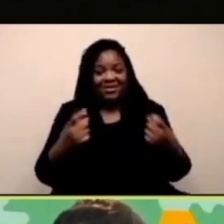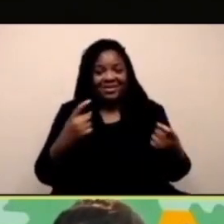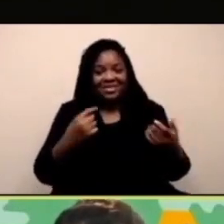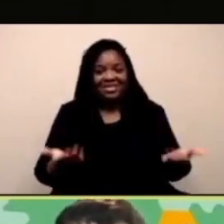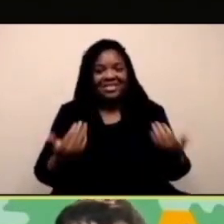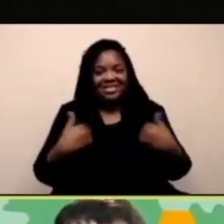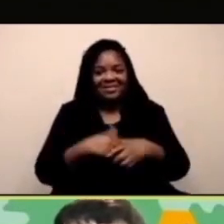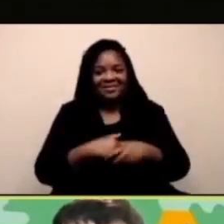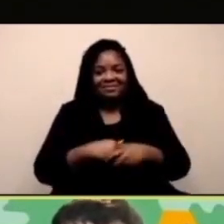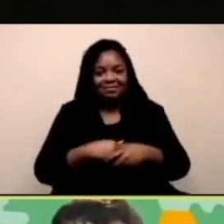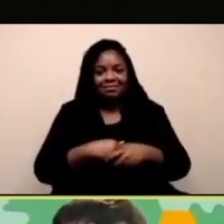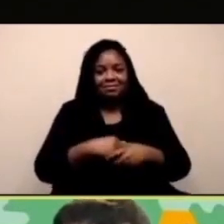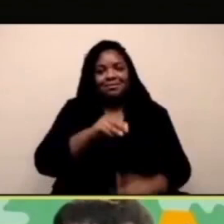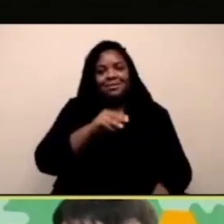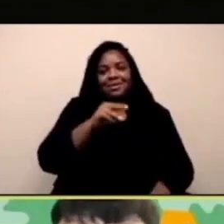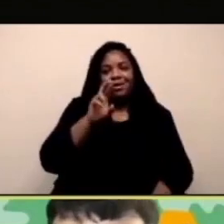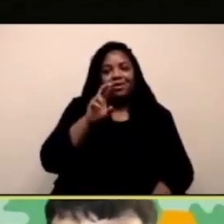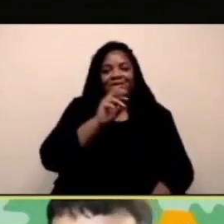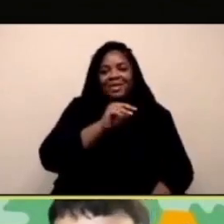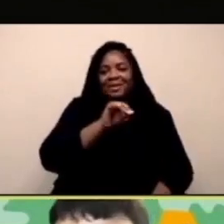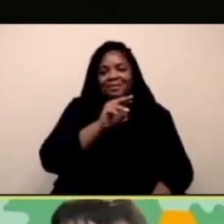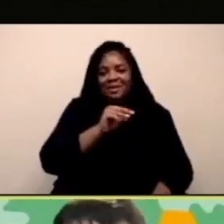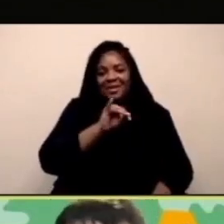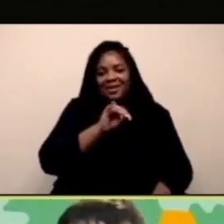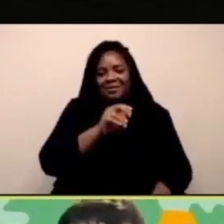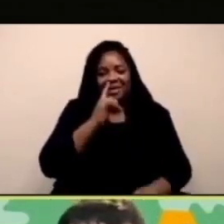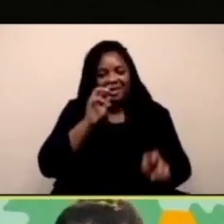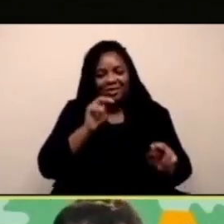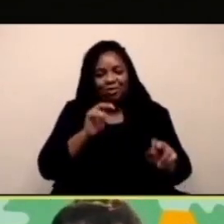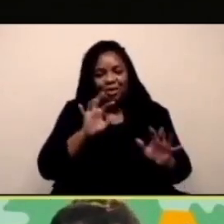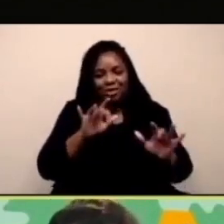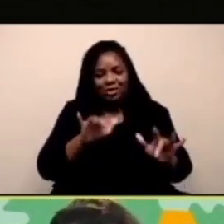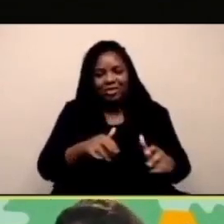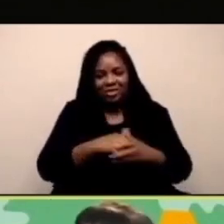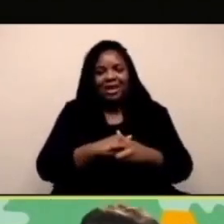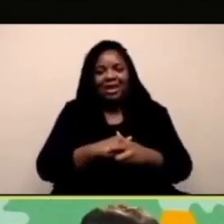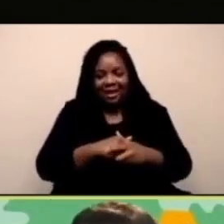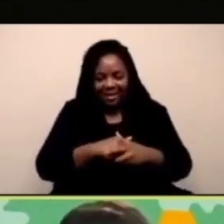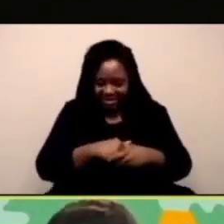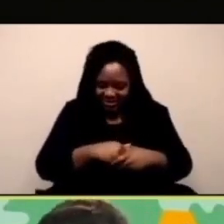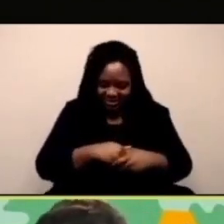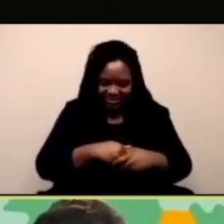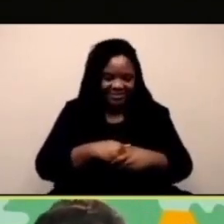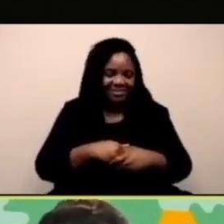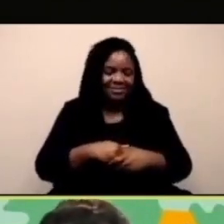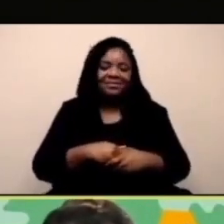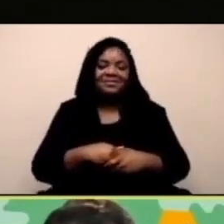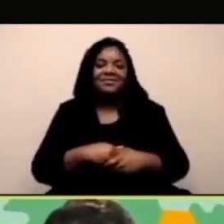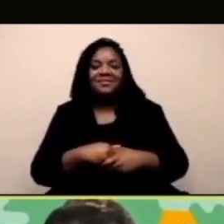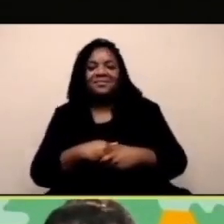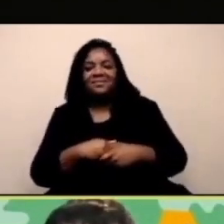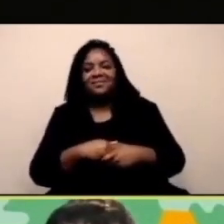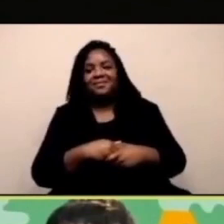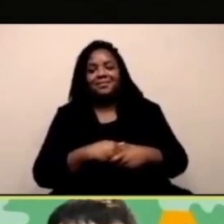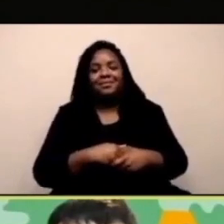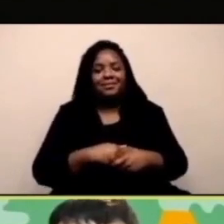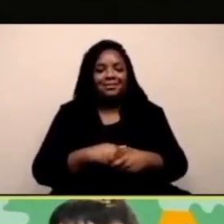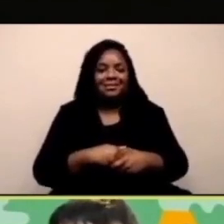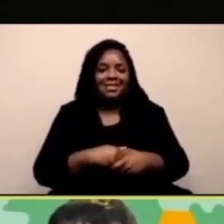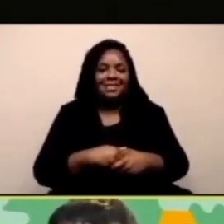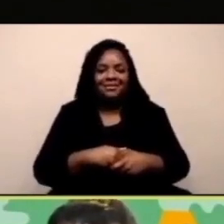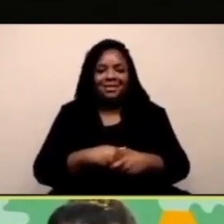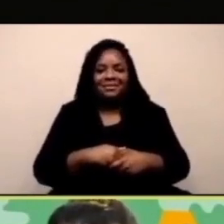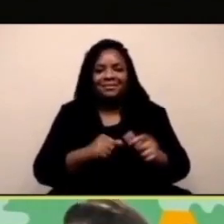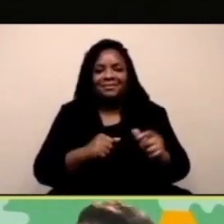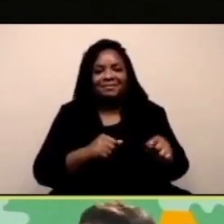molto adeguato. E adesso smetto, se avete qualche domanda, spero che Mimì